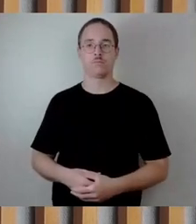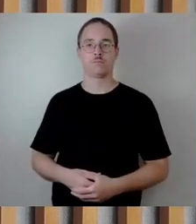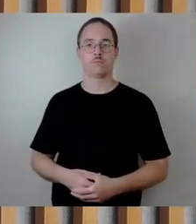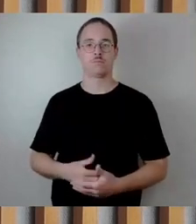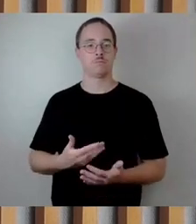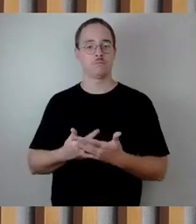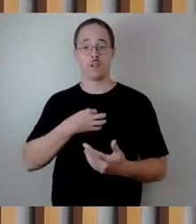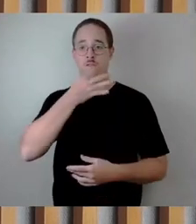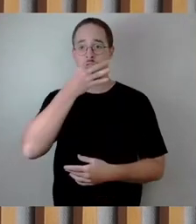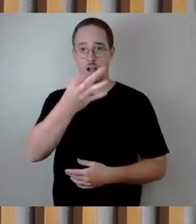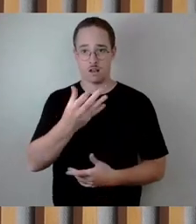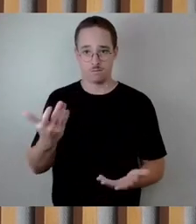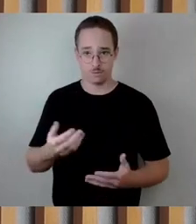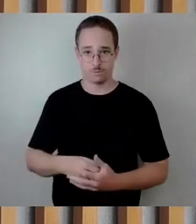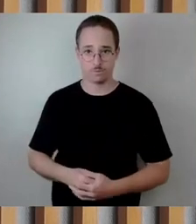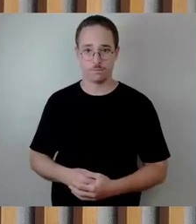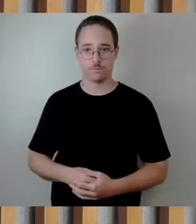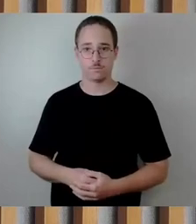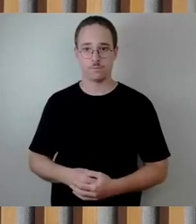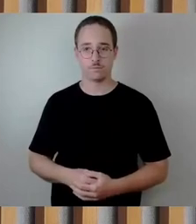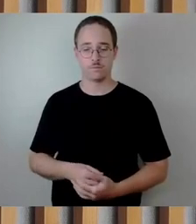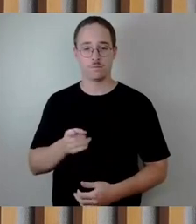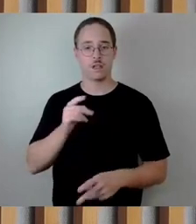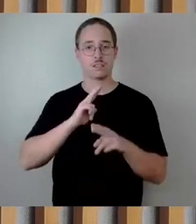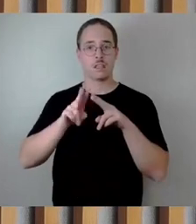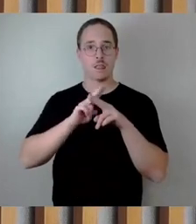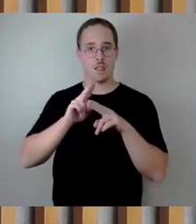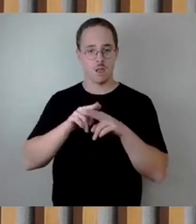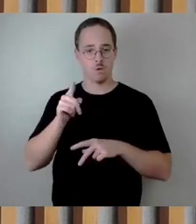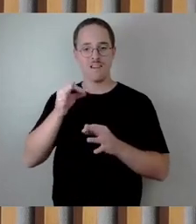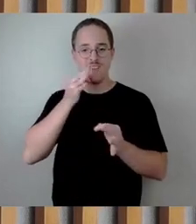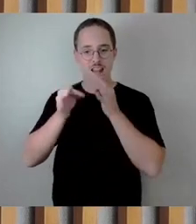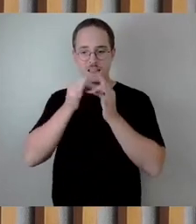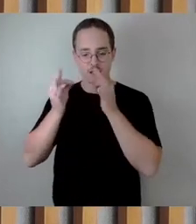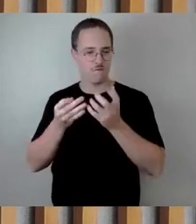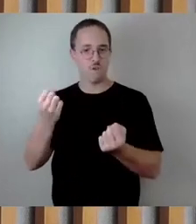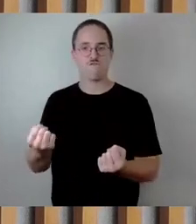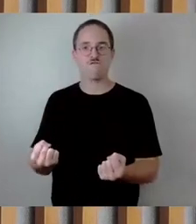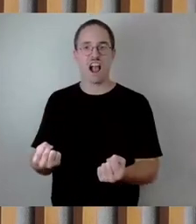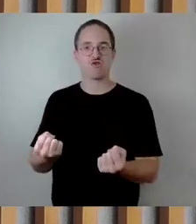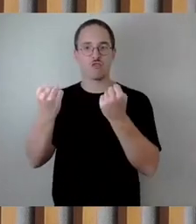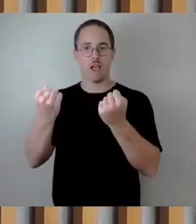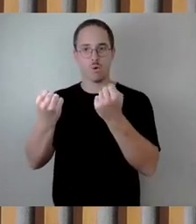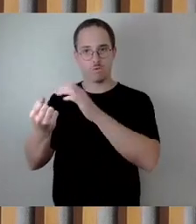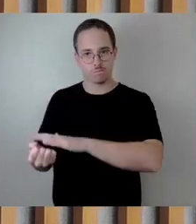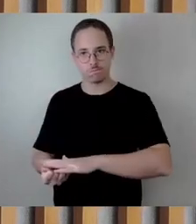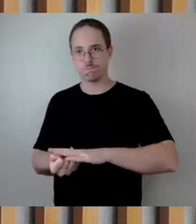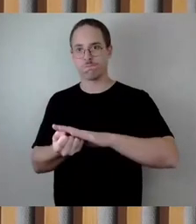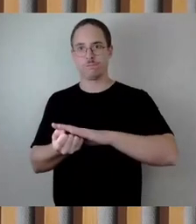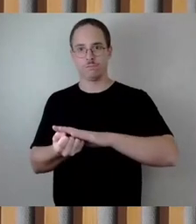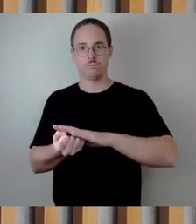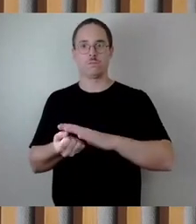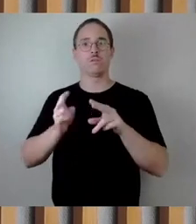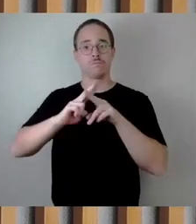Sanierungen qualitativ und Verstärkungen und Instandsetzungen wurden denn bei den